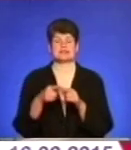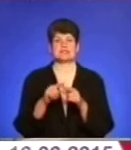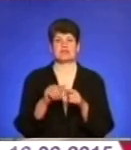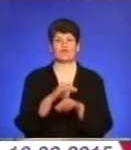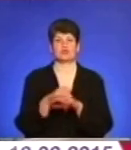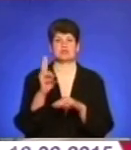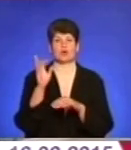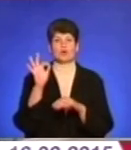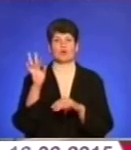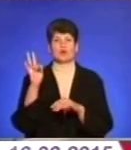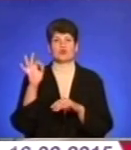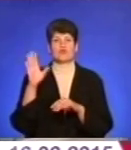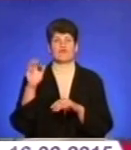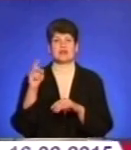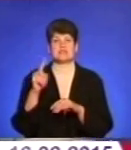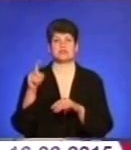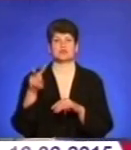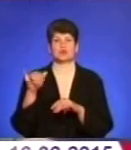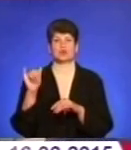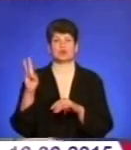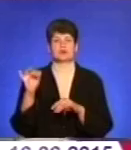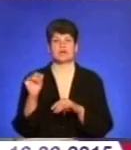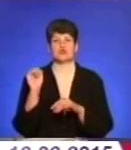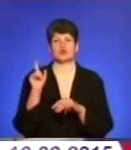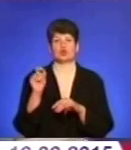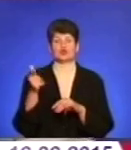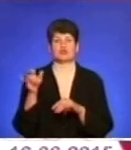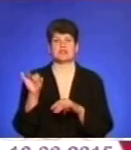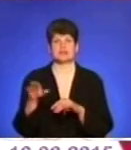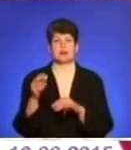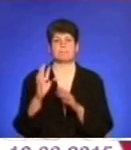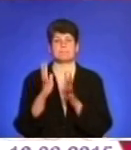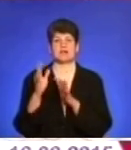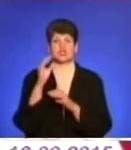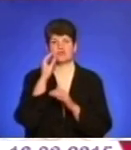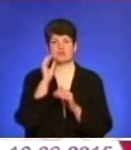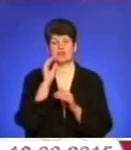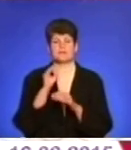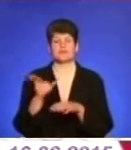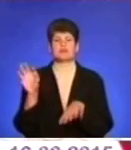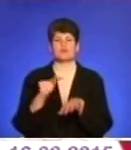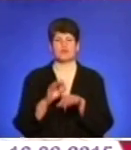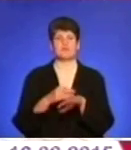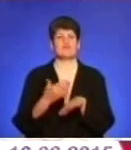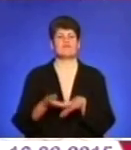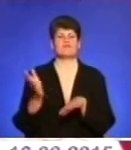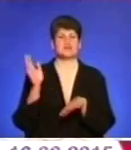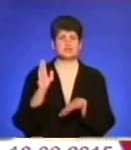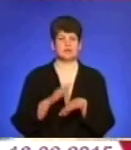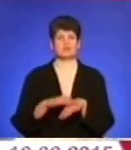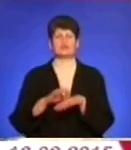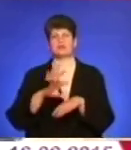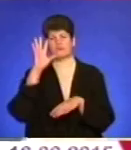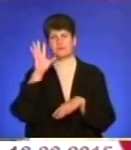Конувальця, Злуки, вулиця Золотогірська, парк Шевченка. Захворювання важке, адже уражає всі органи дитини.